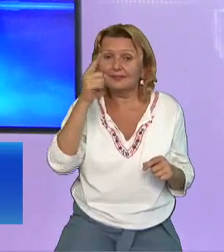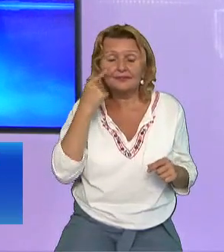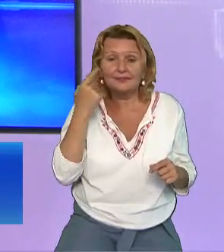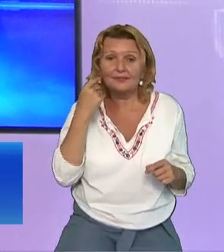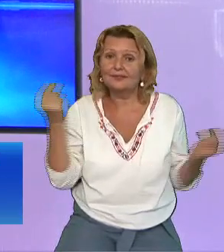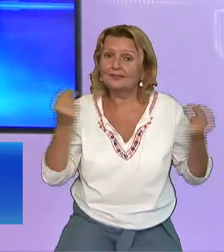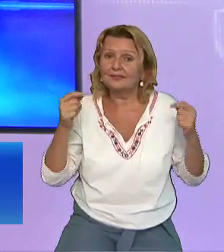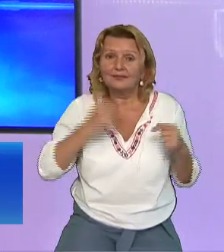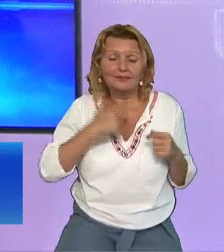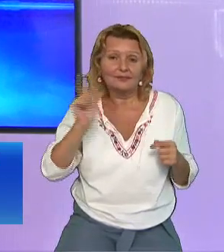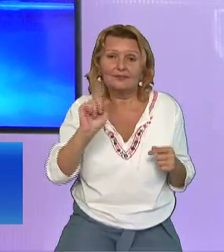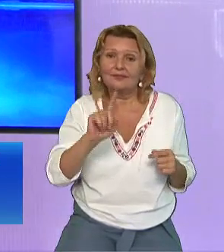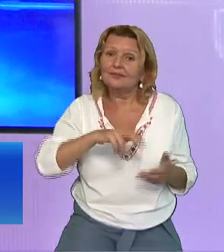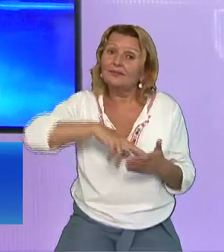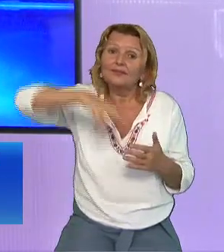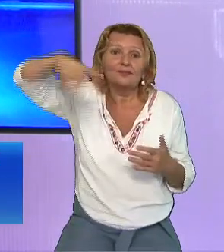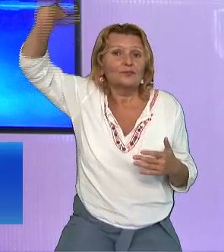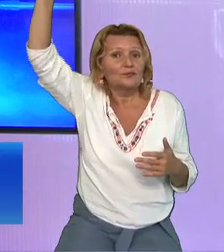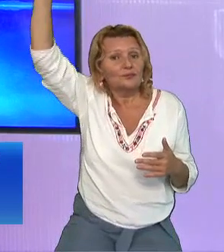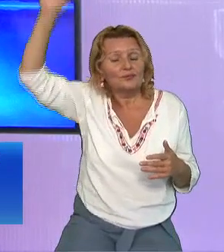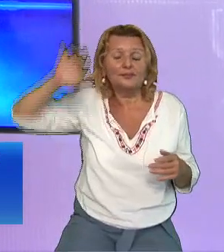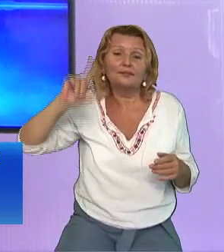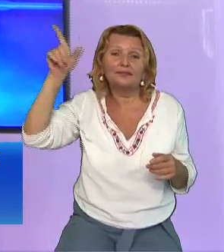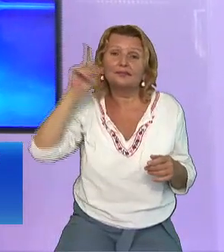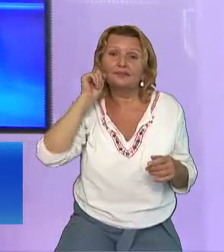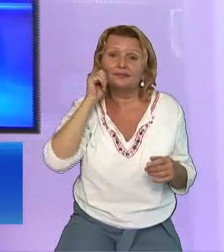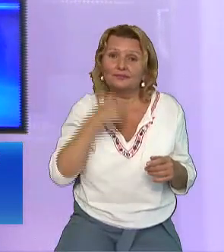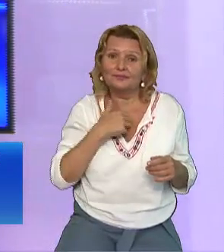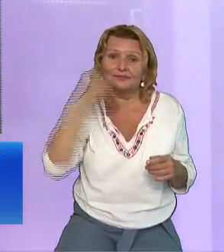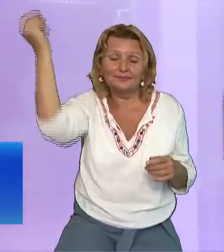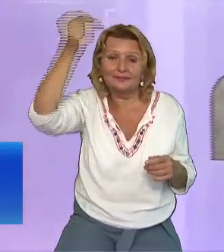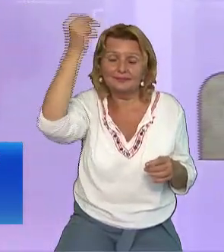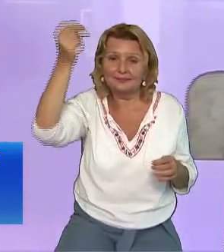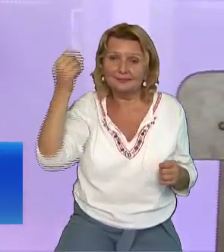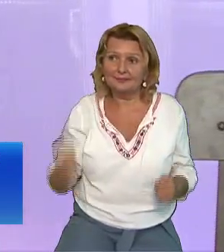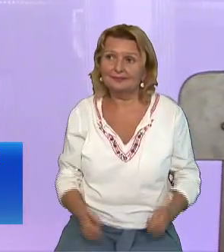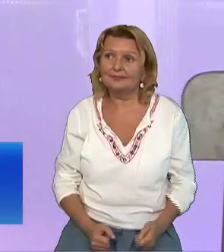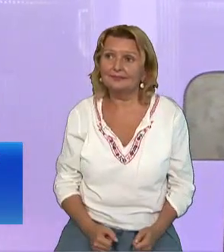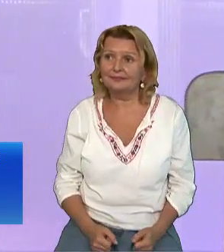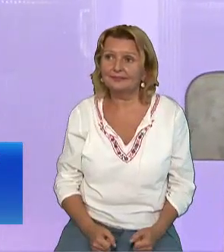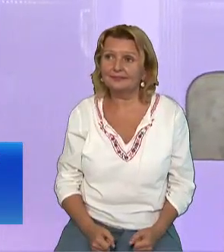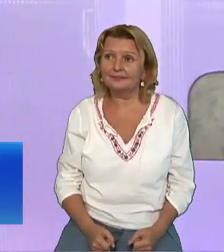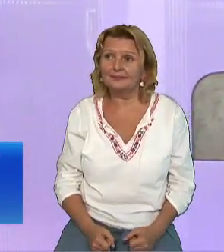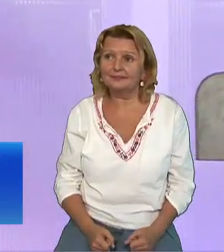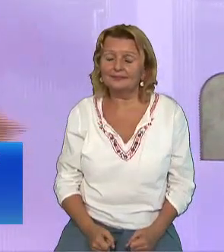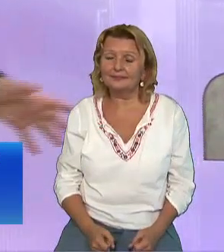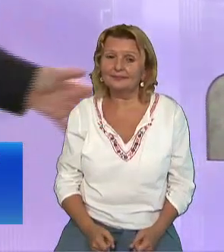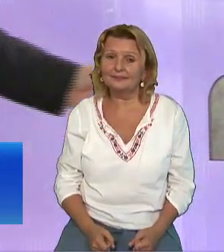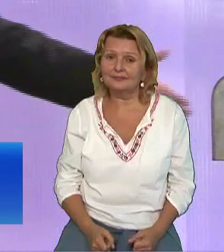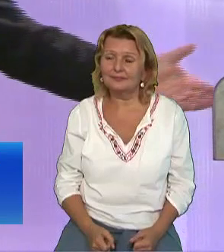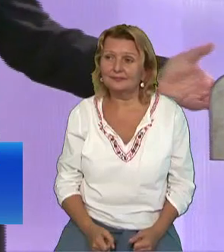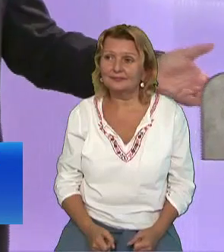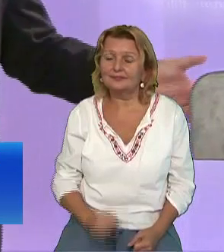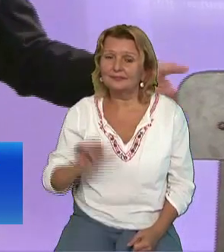încet Ucenicilor În această ocazie ne vom ocupa de momentul în care Mântuitorul se apropie de doi drumeți Care mergeau pe drumul spre Maus